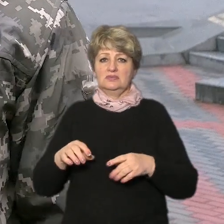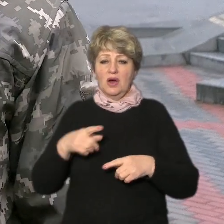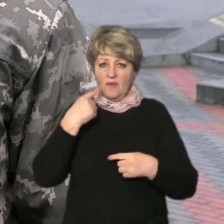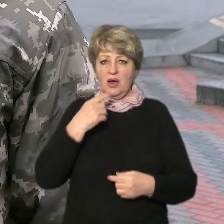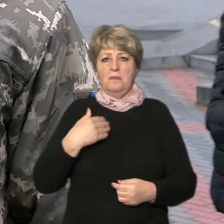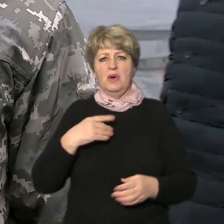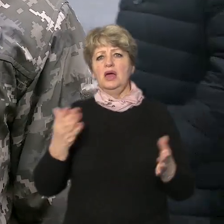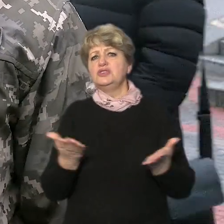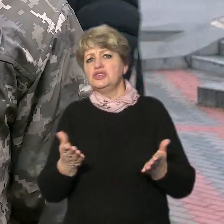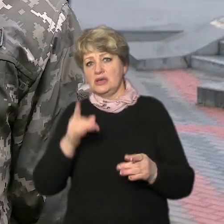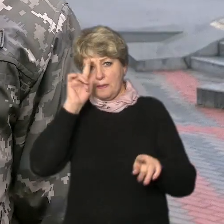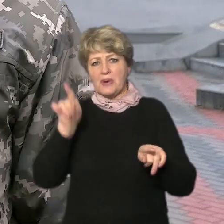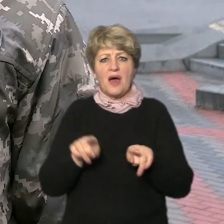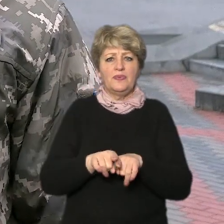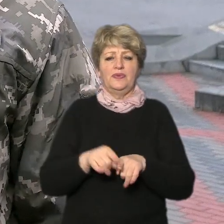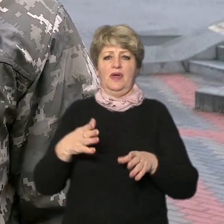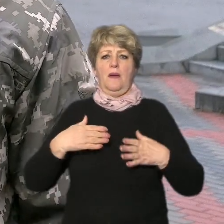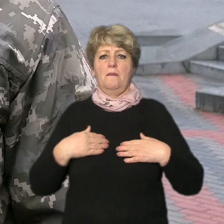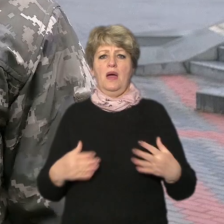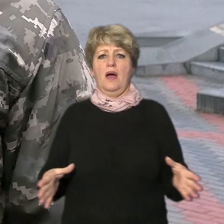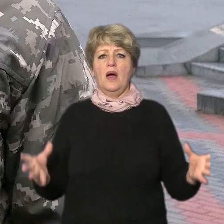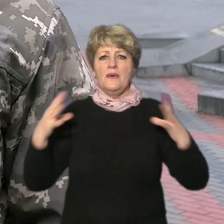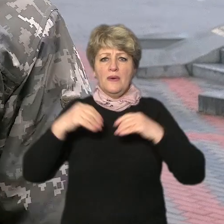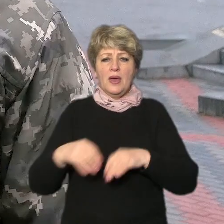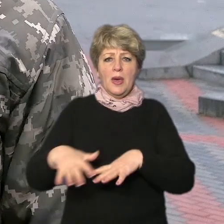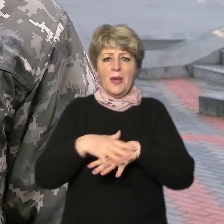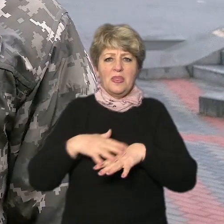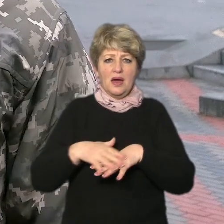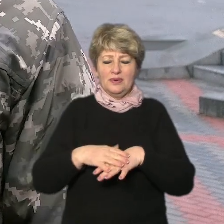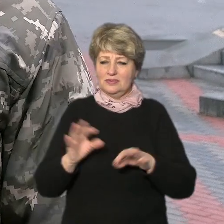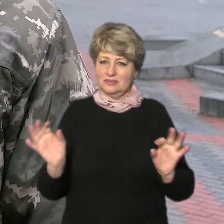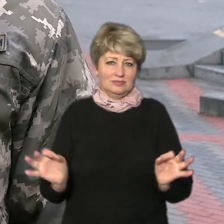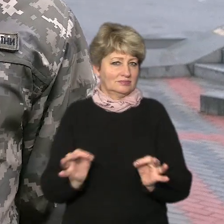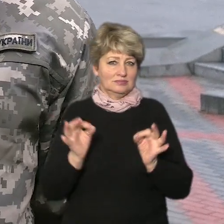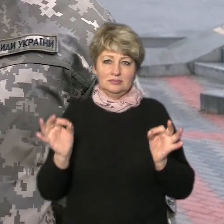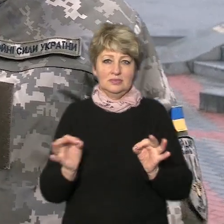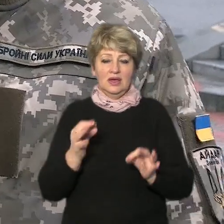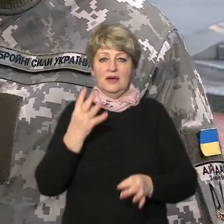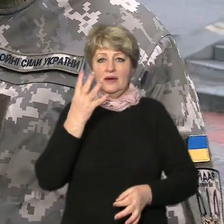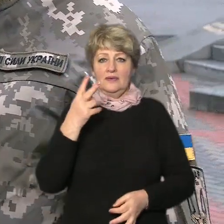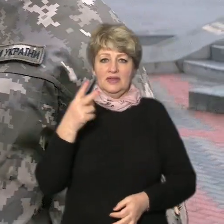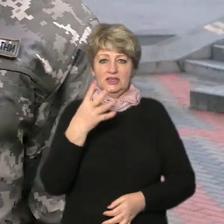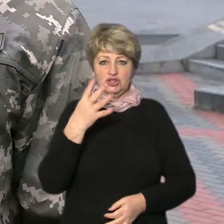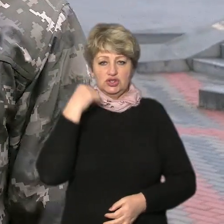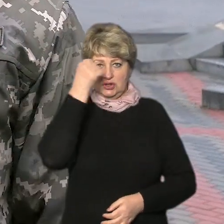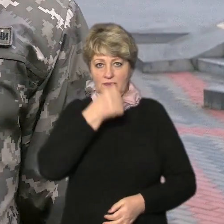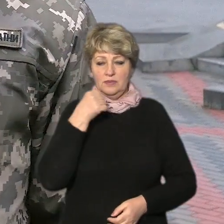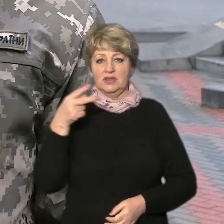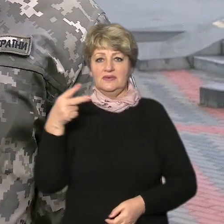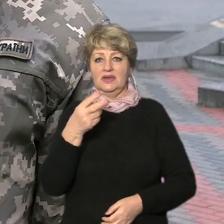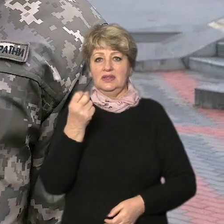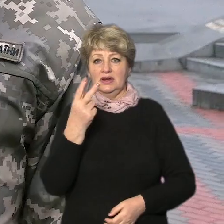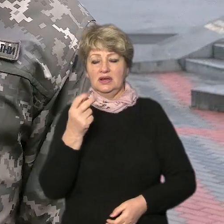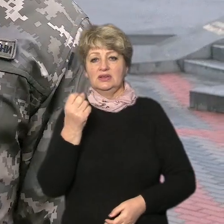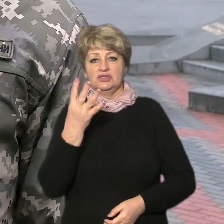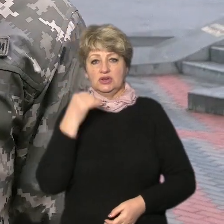що у нас спільне коріння нічого подібного тому що якраз от ті дійства які відбувалися четвертому році в 13-14